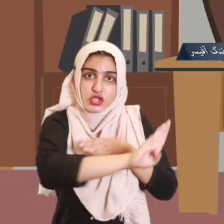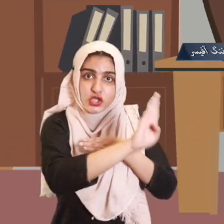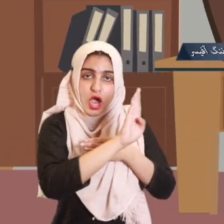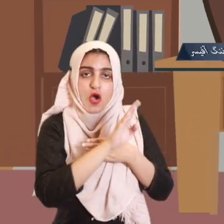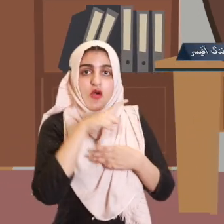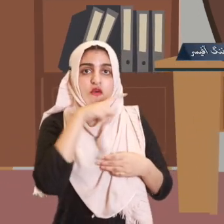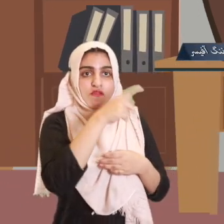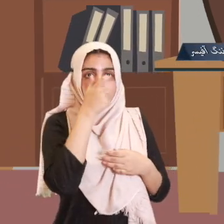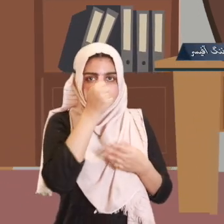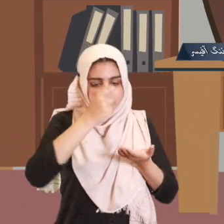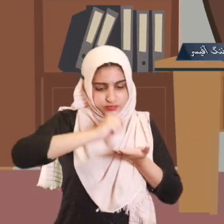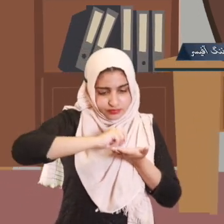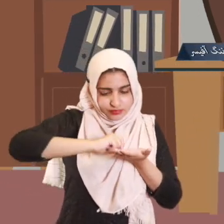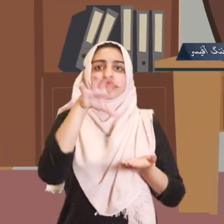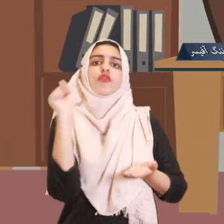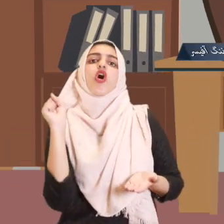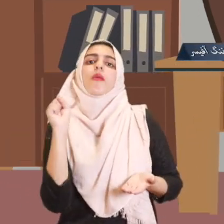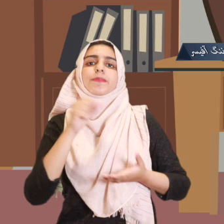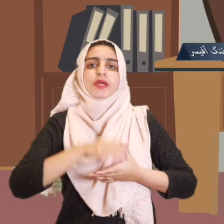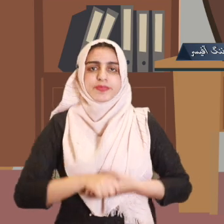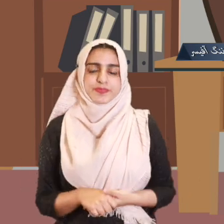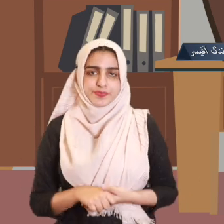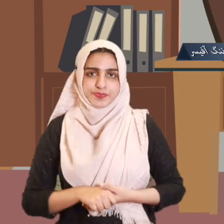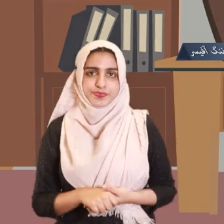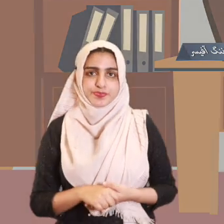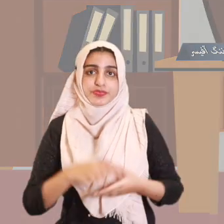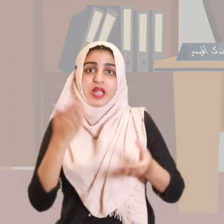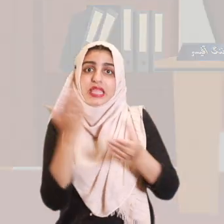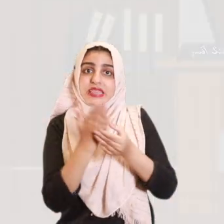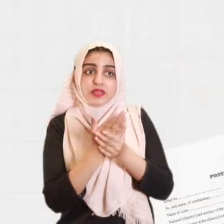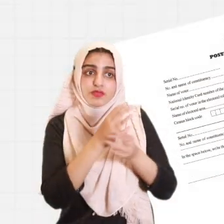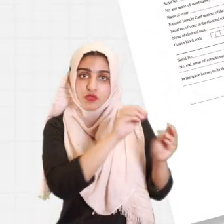آپ کو مندر جزیل کاغذات ارسال کرے گا